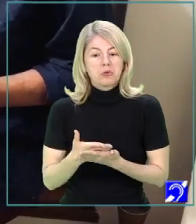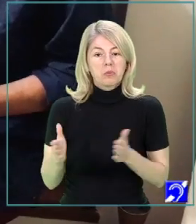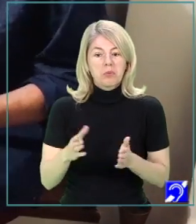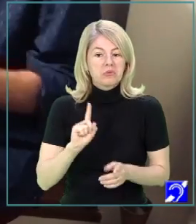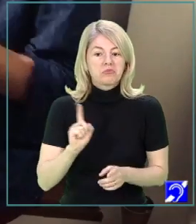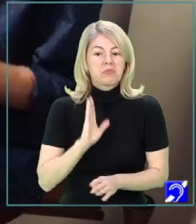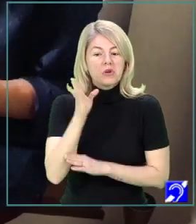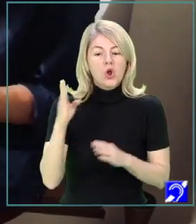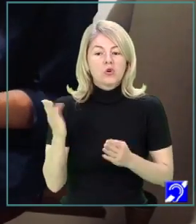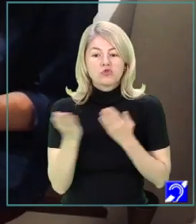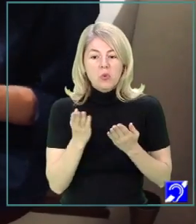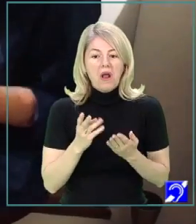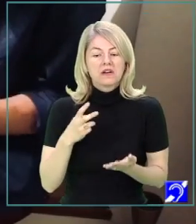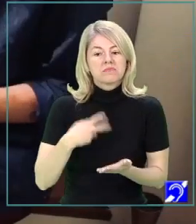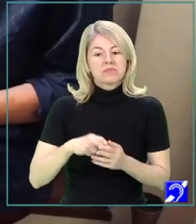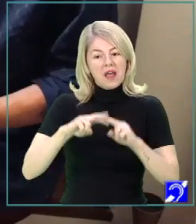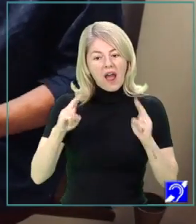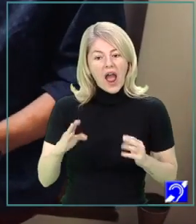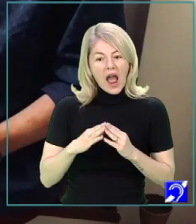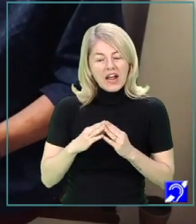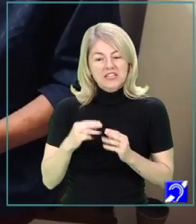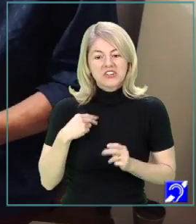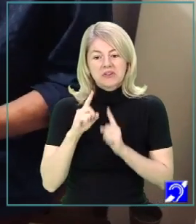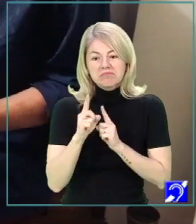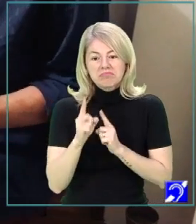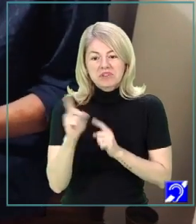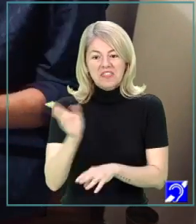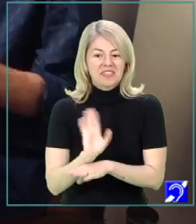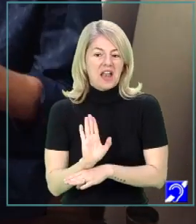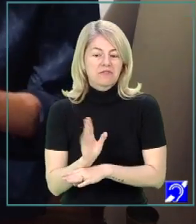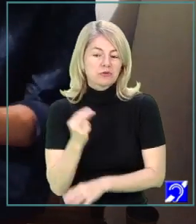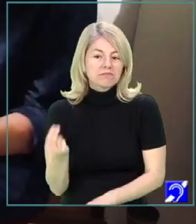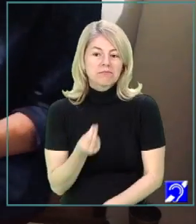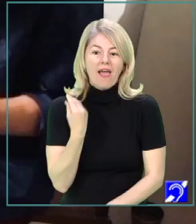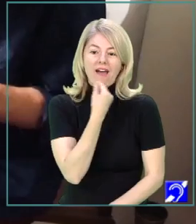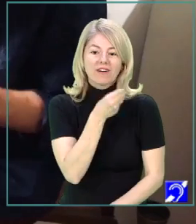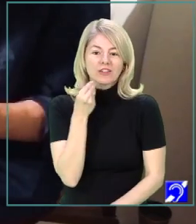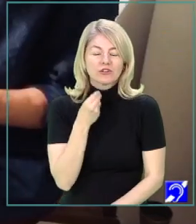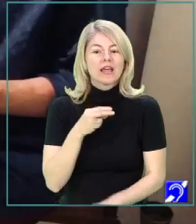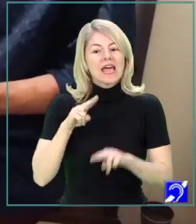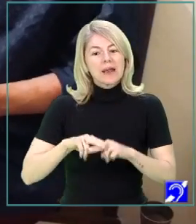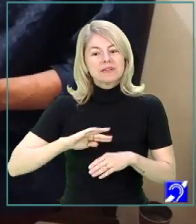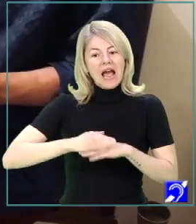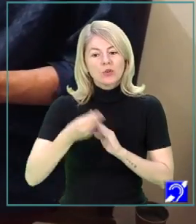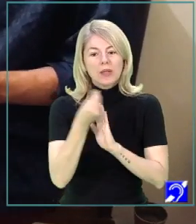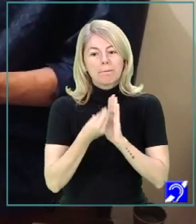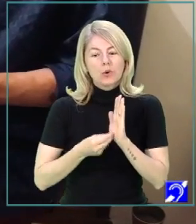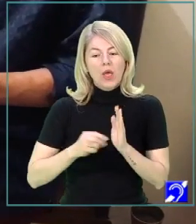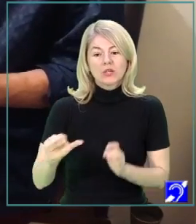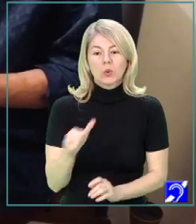cu nostalgie. Până una alta, stați alături de programele televiziunii publice, stați alături de acest proiect unic numit